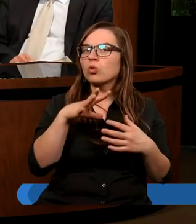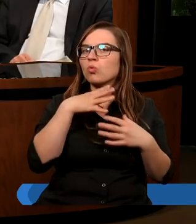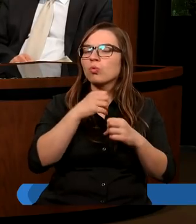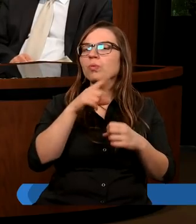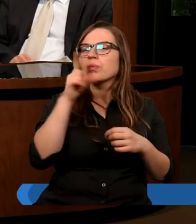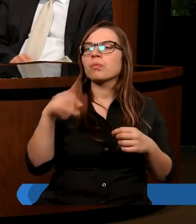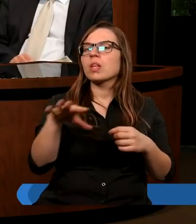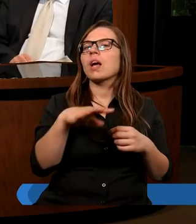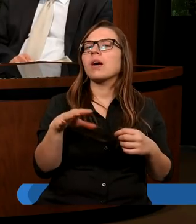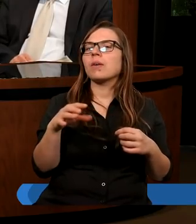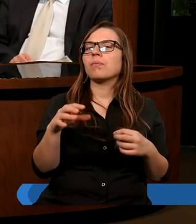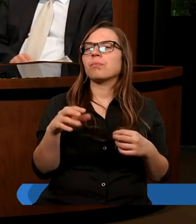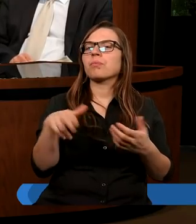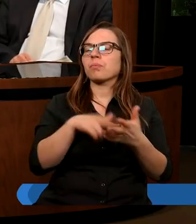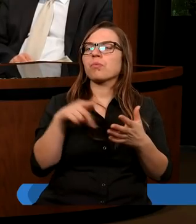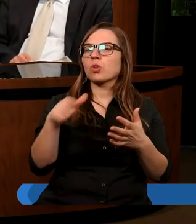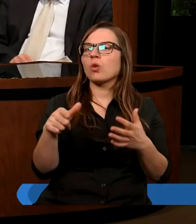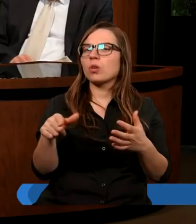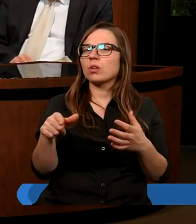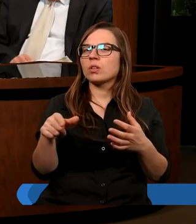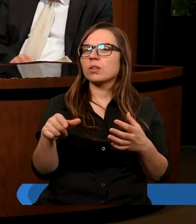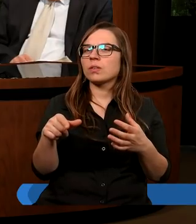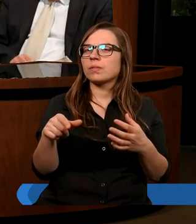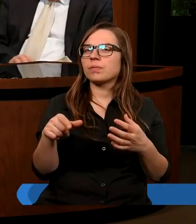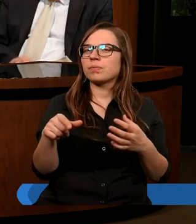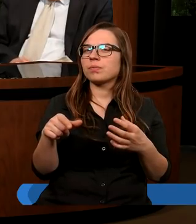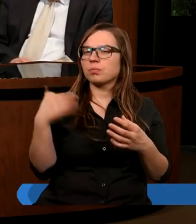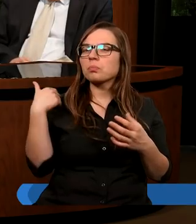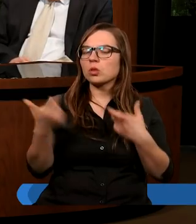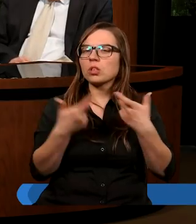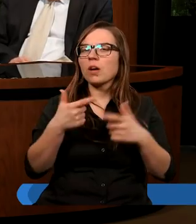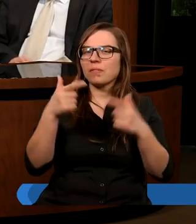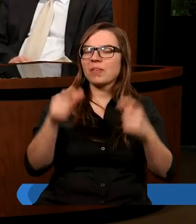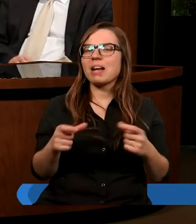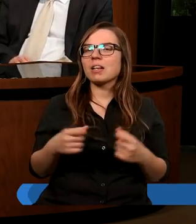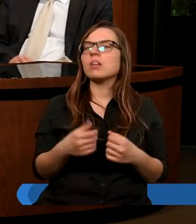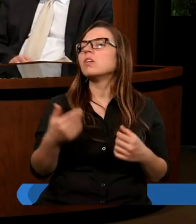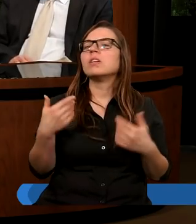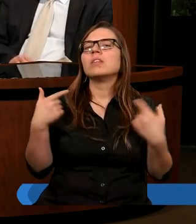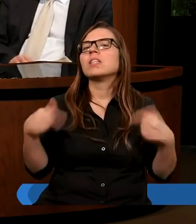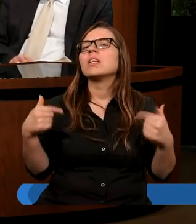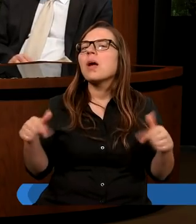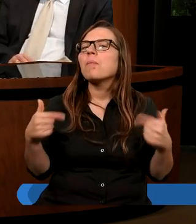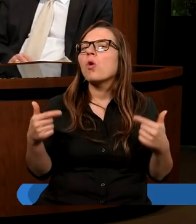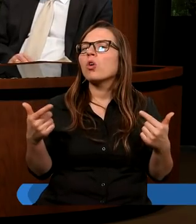oparty na to oświadczenie okazał się w tym miejscu decydujący. Dlatego, że nie można było zaprzecieć ponownie